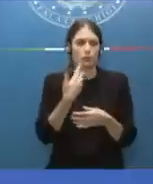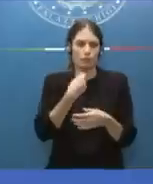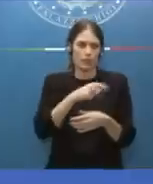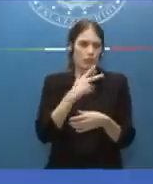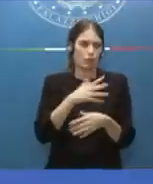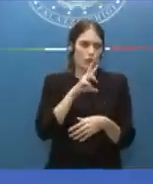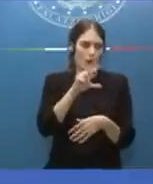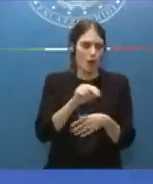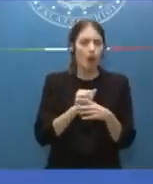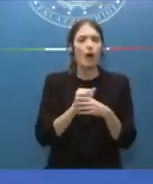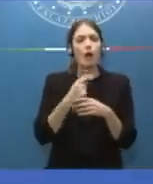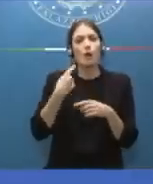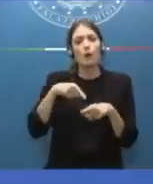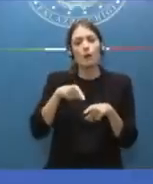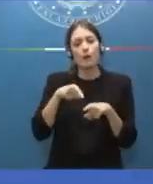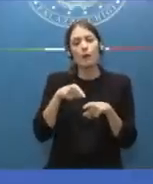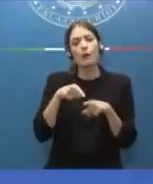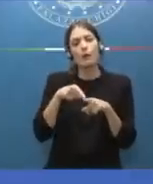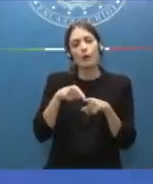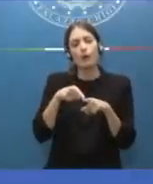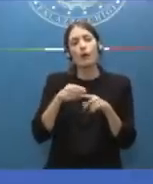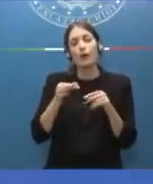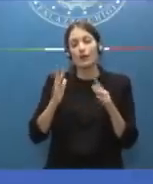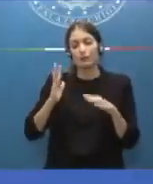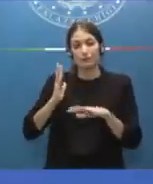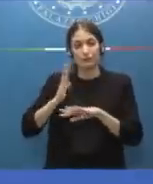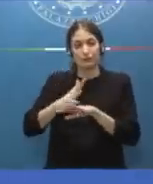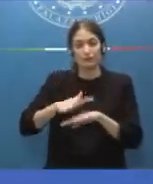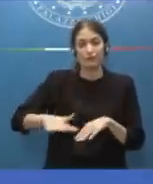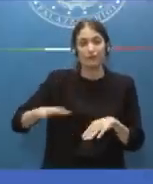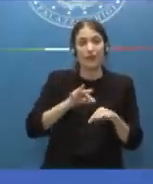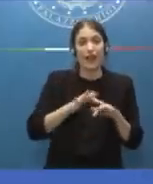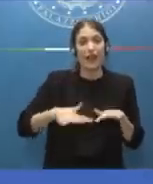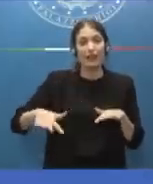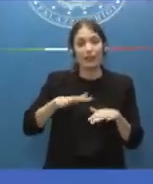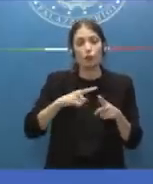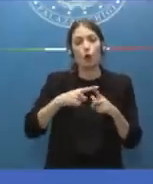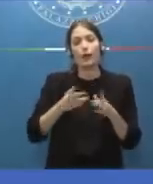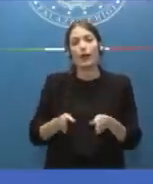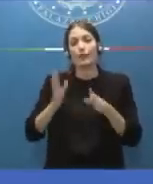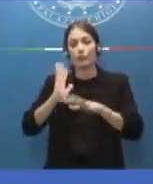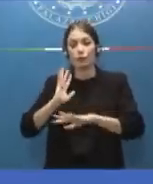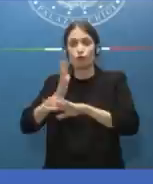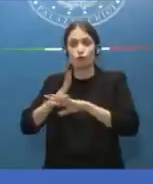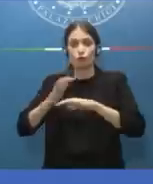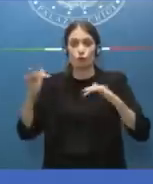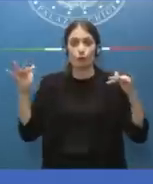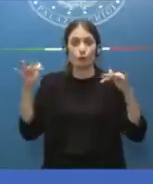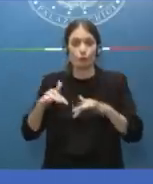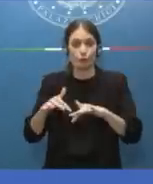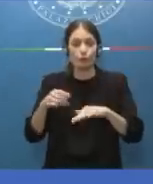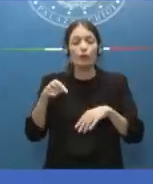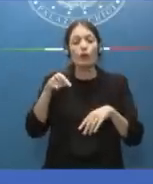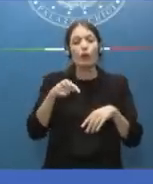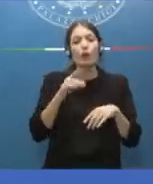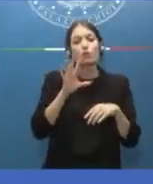prevede la fattispecie specifica delle invasioni di terreni ed edifici finalizzati a raduni di oltre 50 persone